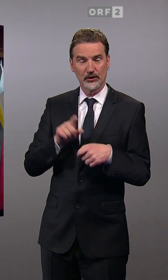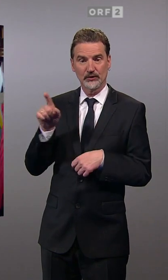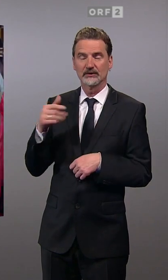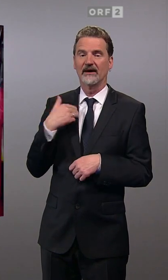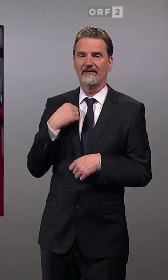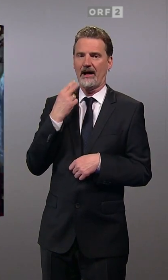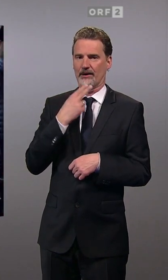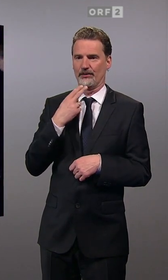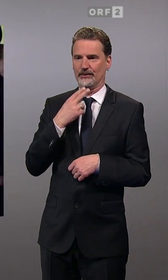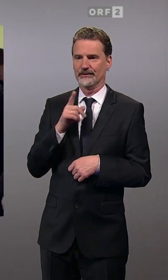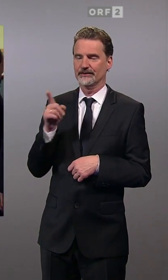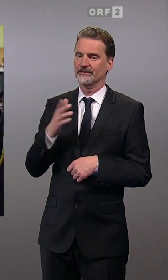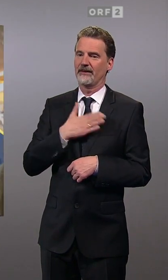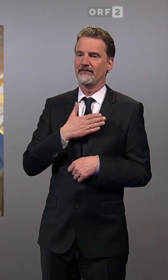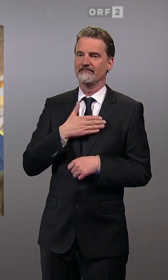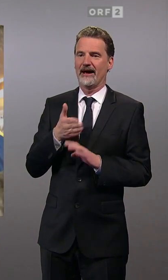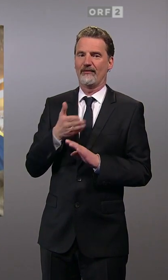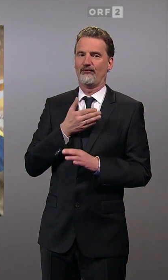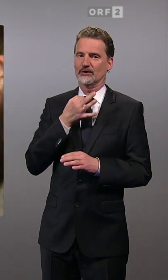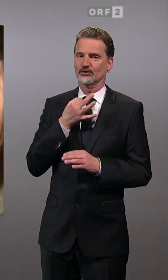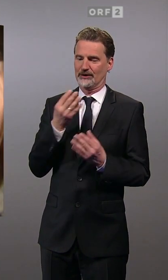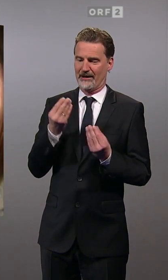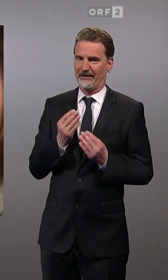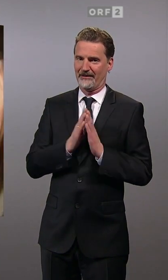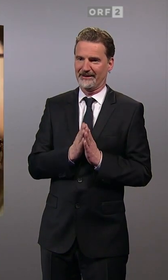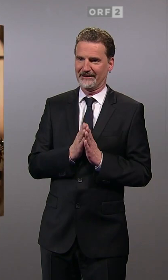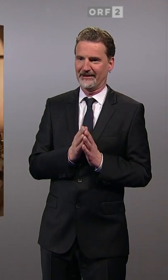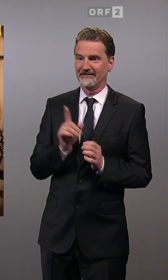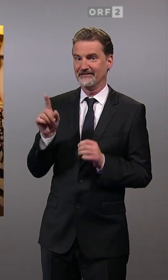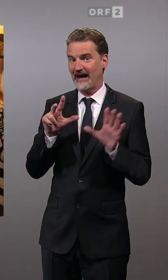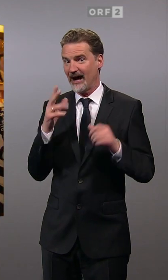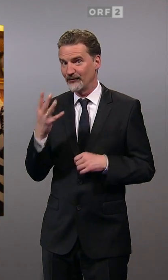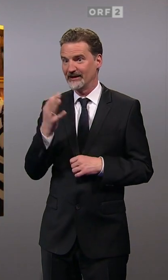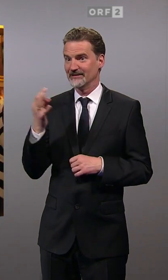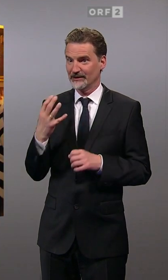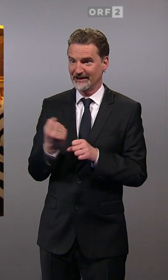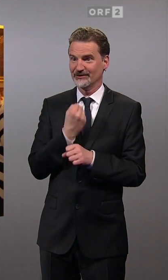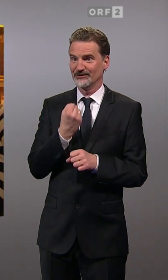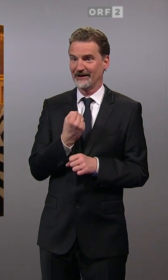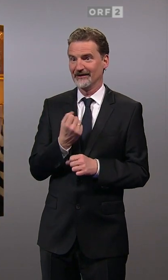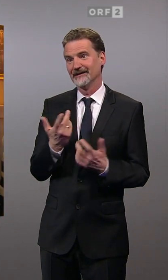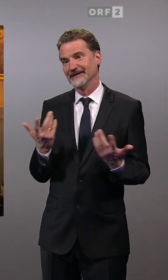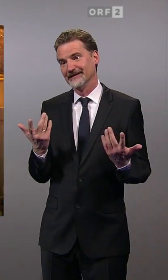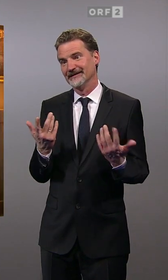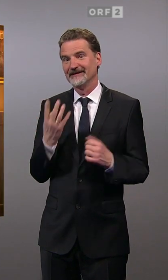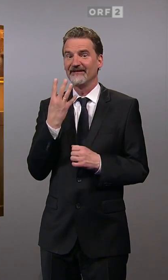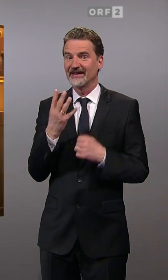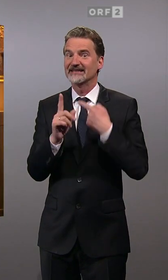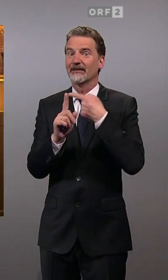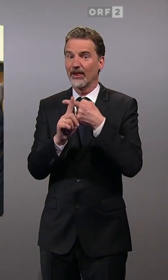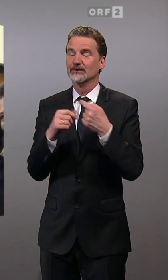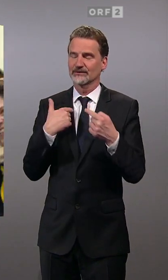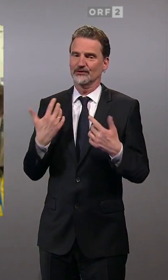Bitte um eine Vorzugstimme. Nein, da machen wir 48 Prozent. Nein, Aber bitte, um Lust haben wir nicht.